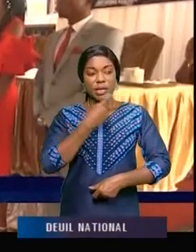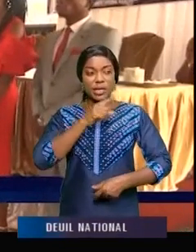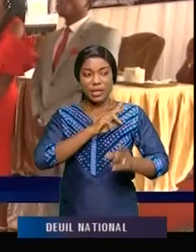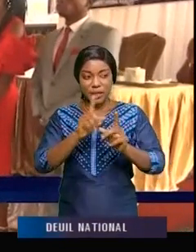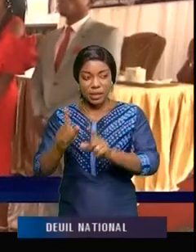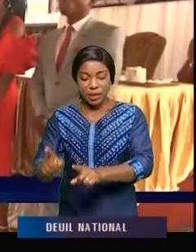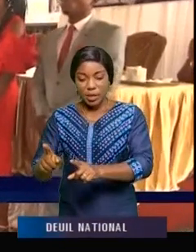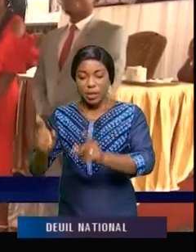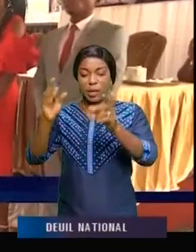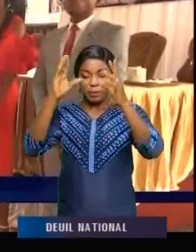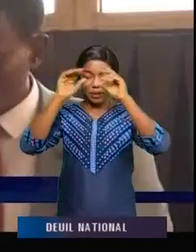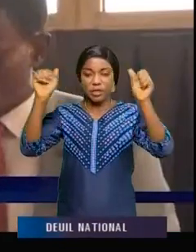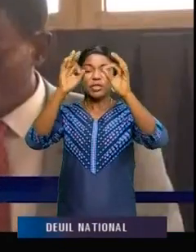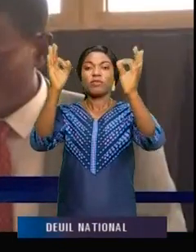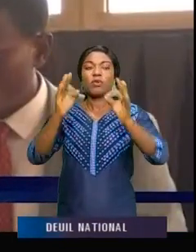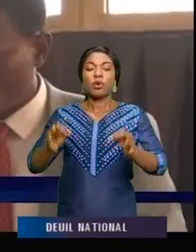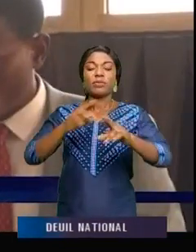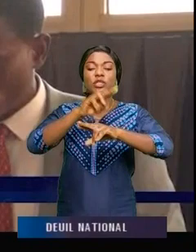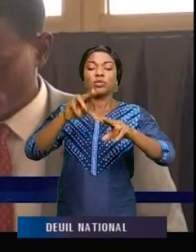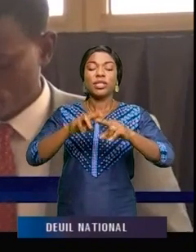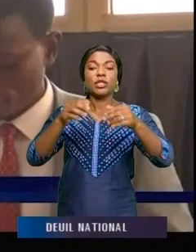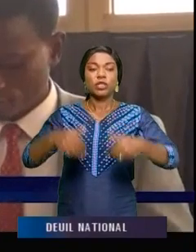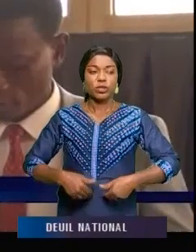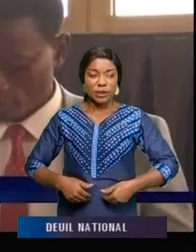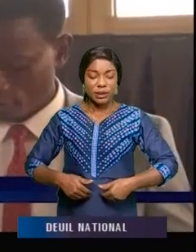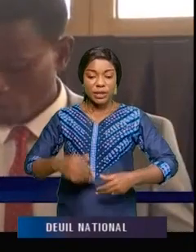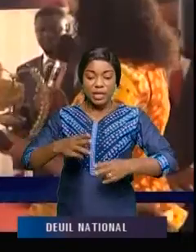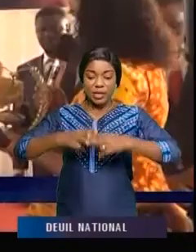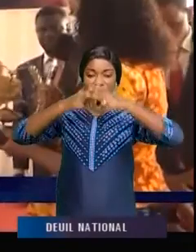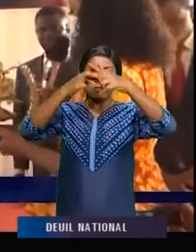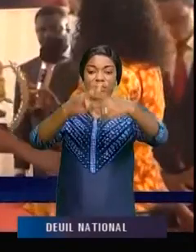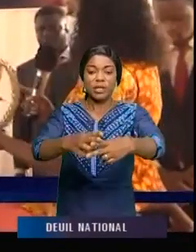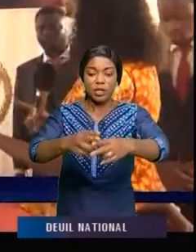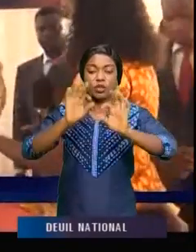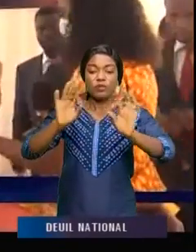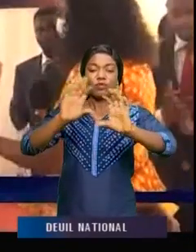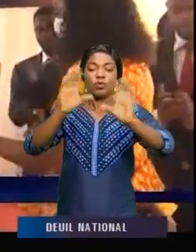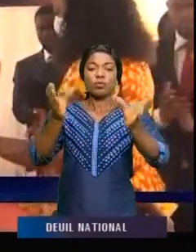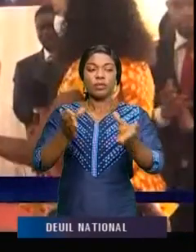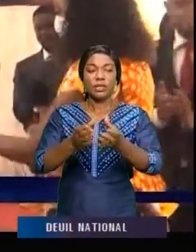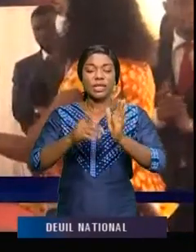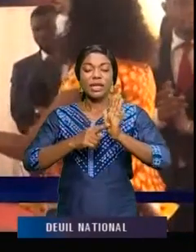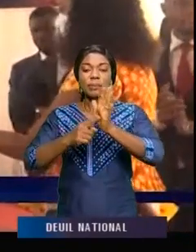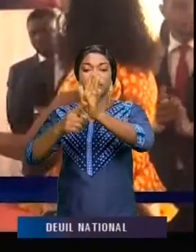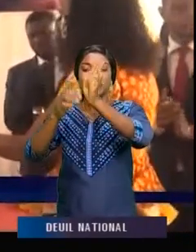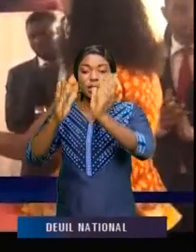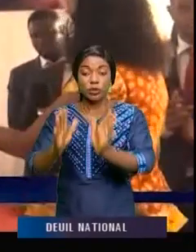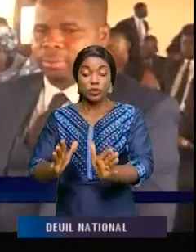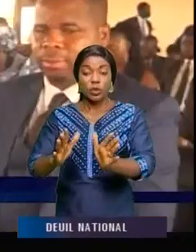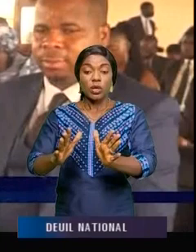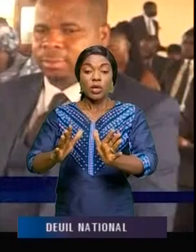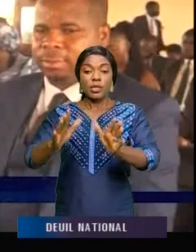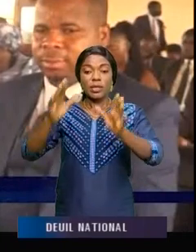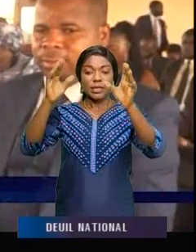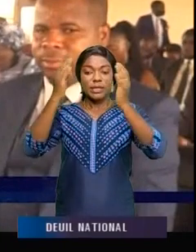National de la Jeunesse, a marqué de sa présence à l'investiture du nouveau comité de la représentation des étudiants du